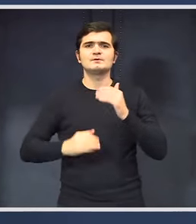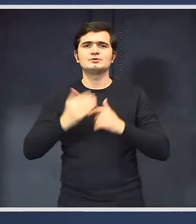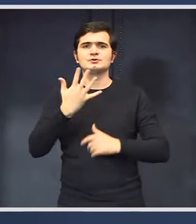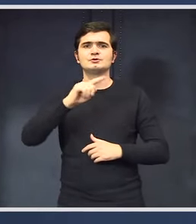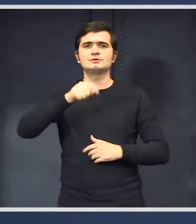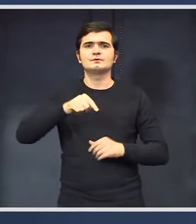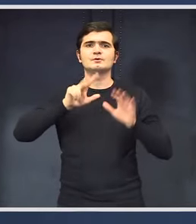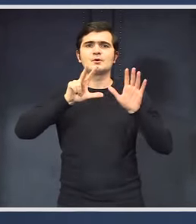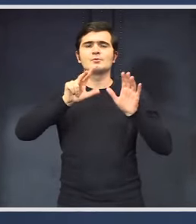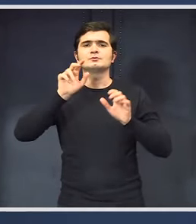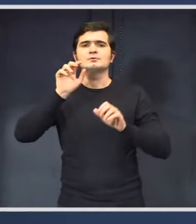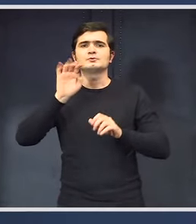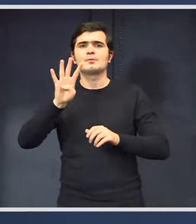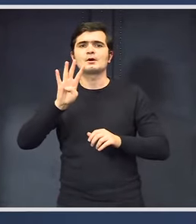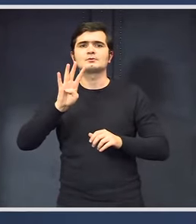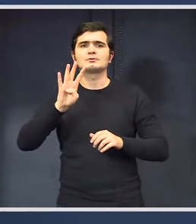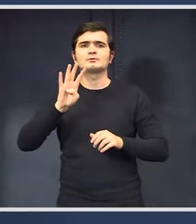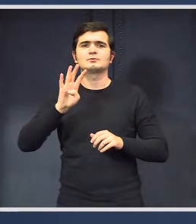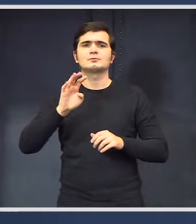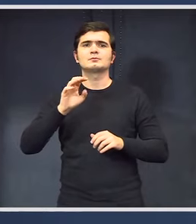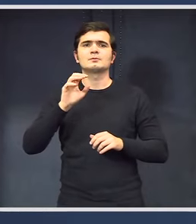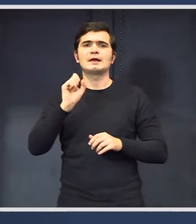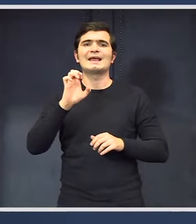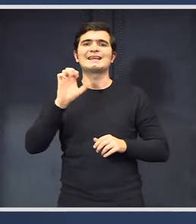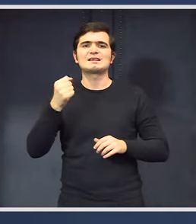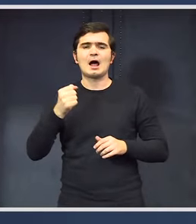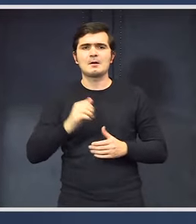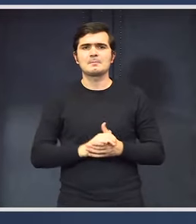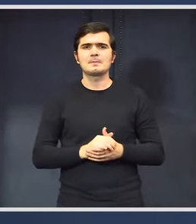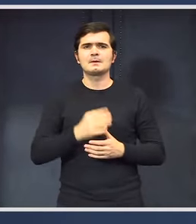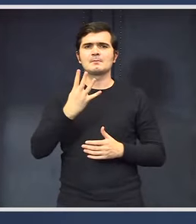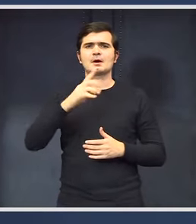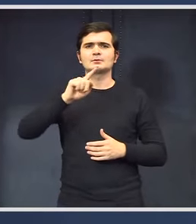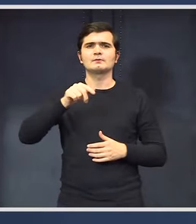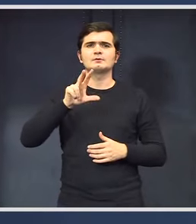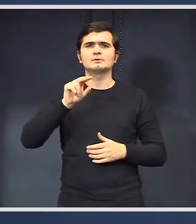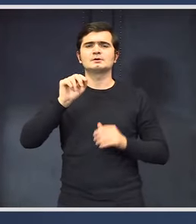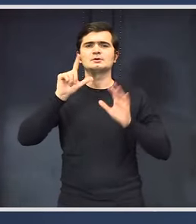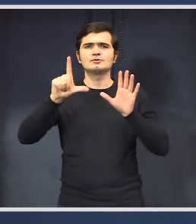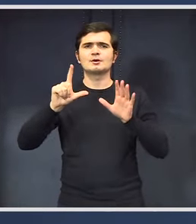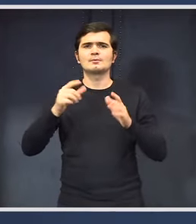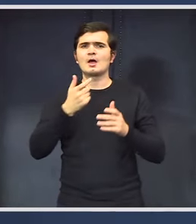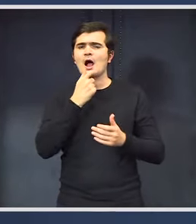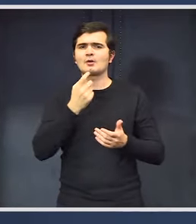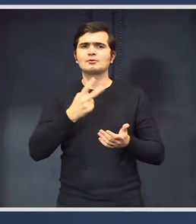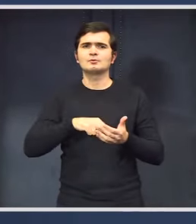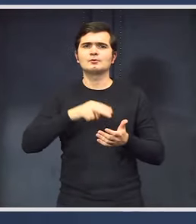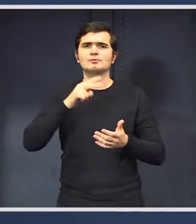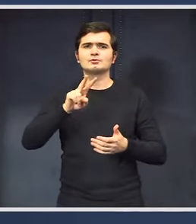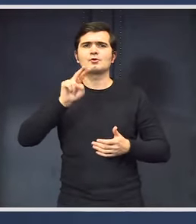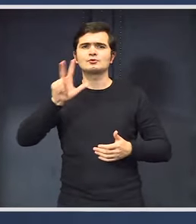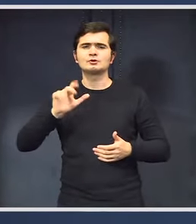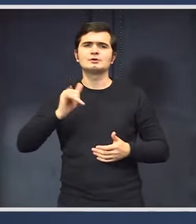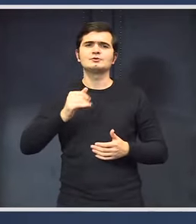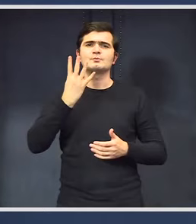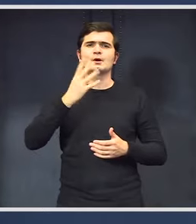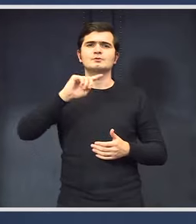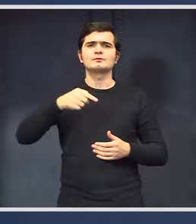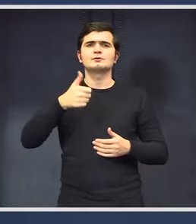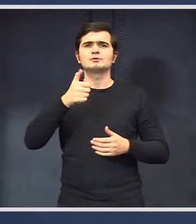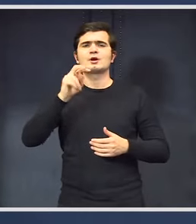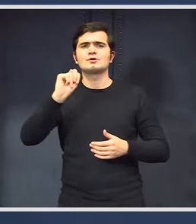pe cash, 6,36% pe ESA, 4,37% pe cash în 2023 și 4,68% pe ESA